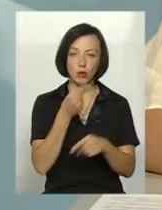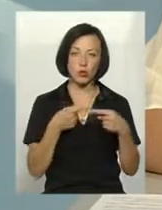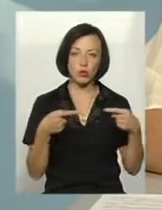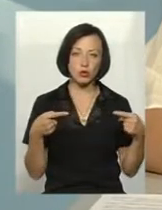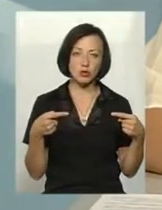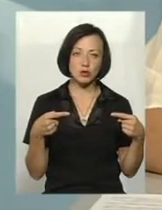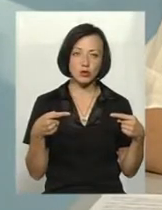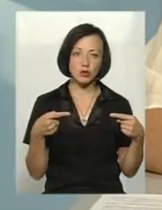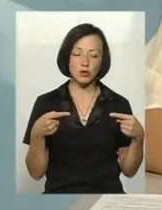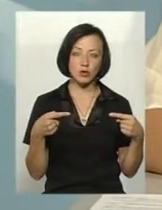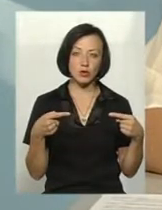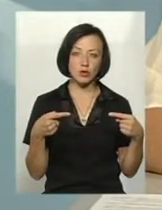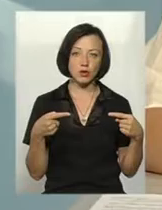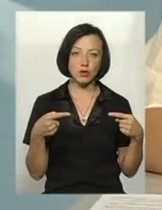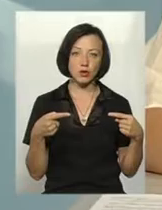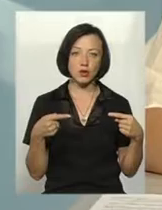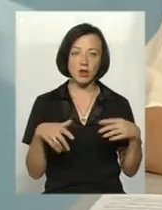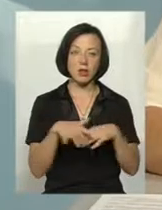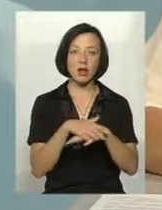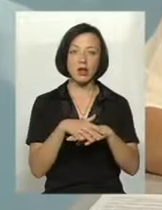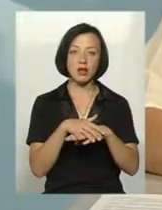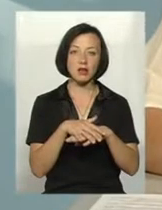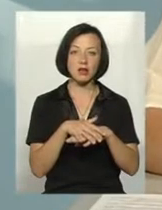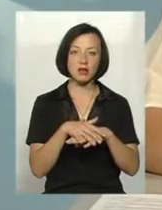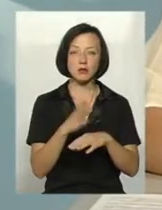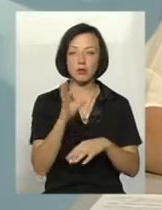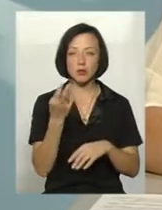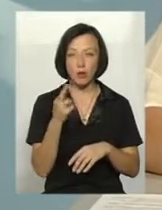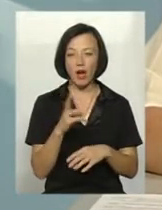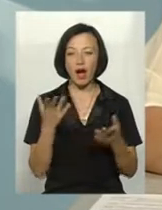та що на ринку ту саму свою